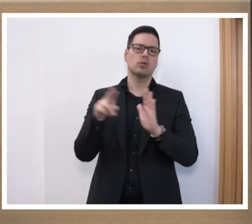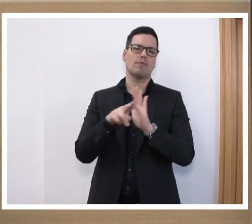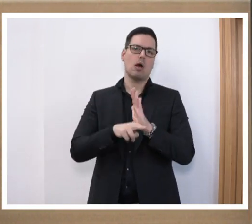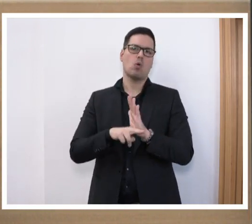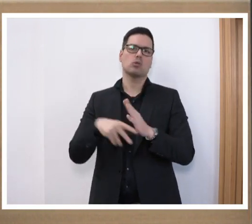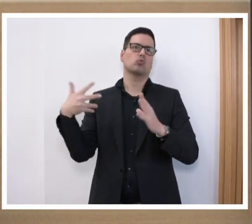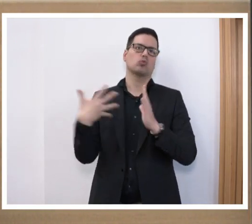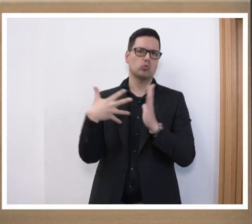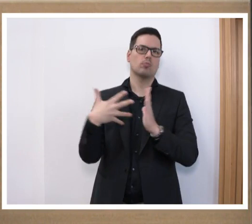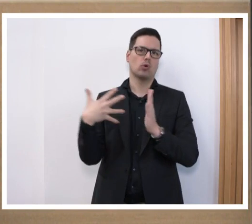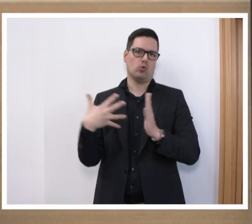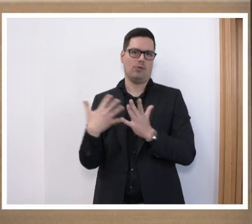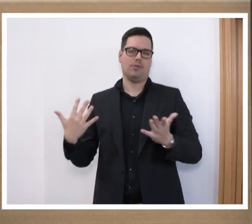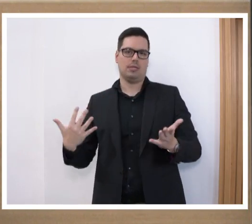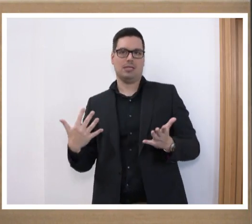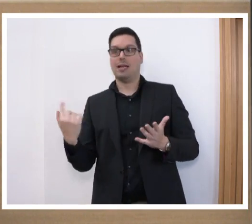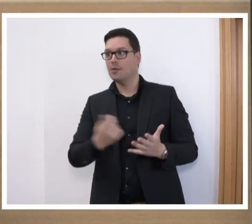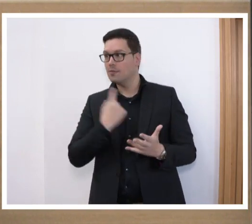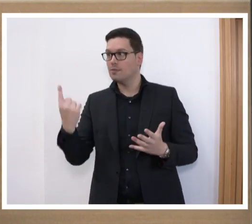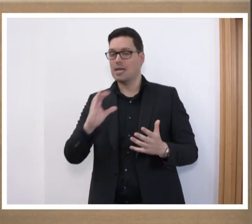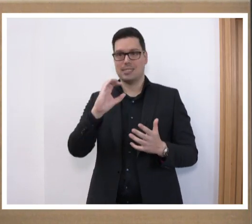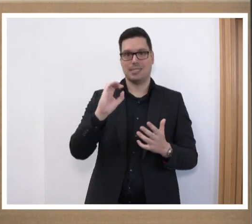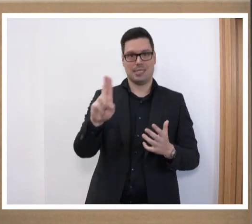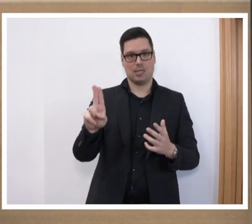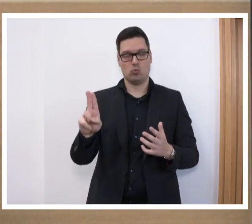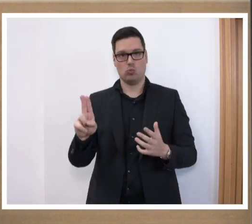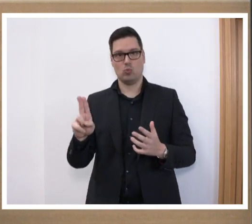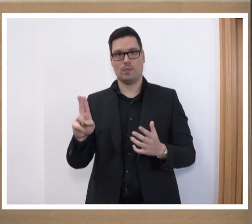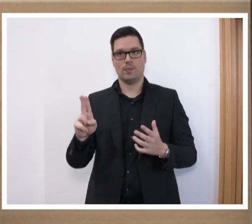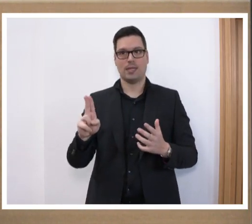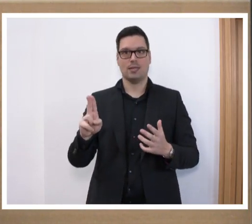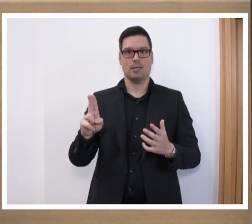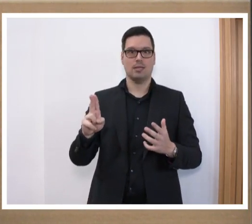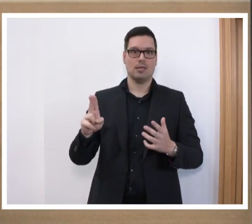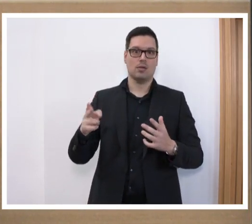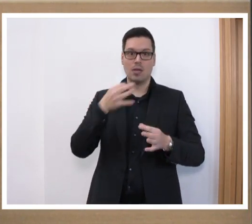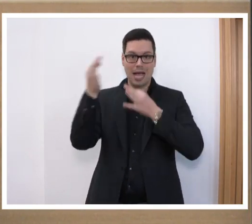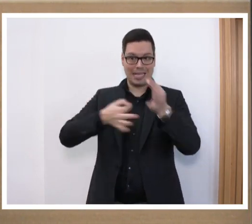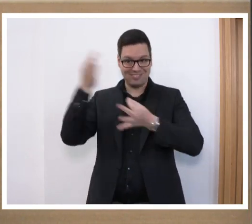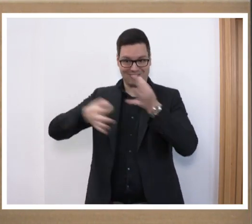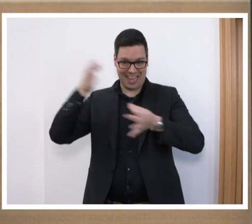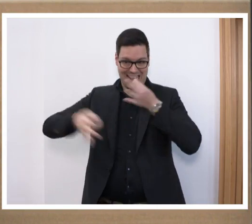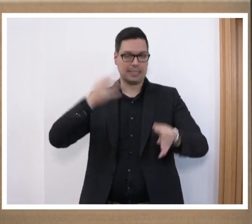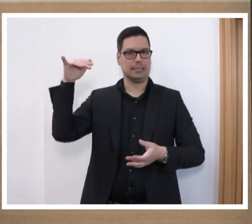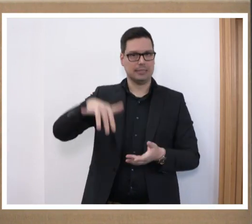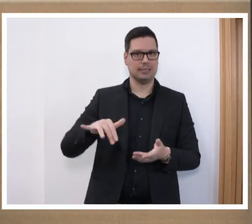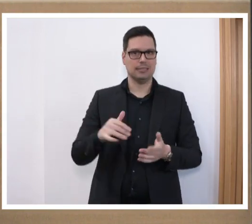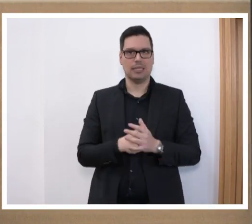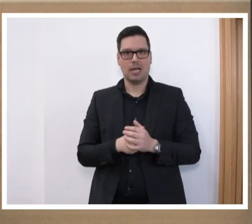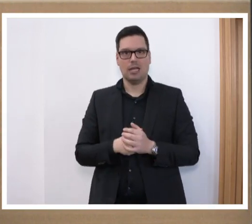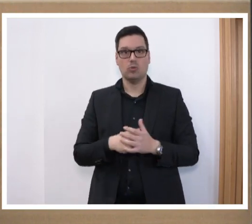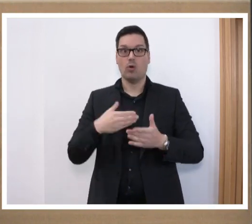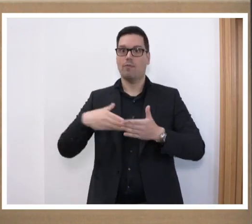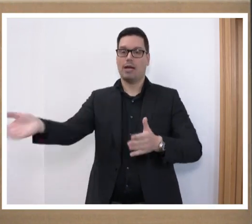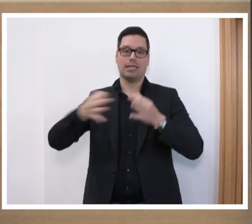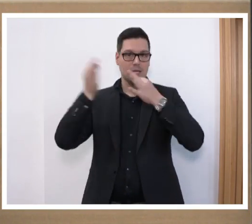den Prüfstand zu stellen. Wir als CDU-Fraktion haben einige Anfragen auf den Weg gebracht. Ich kann jetzt schon ankündigen, es folgen noch